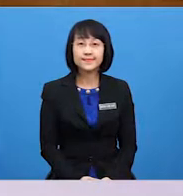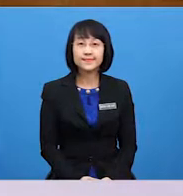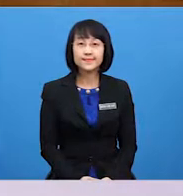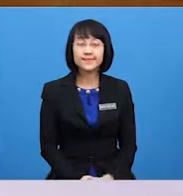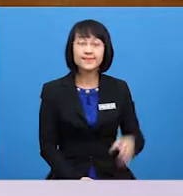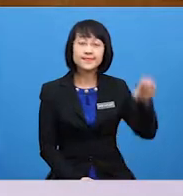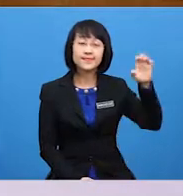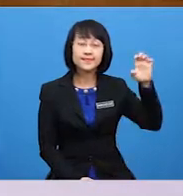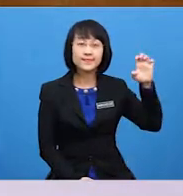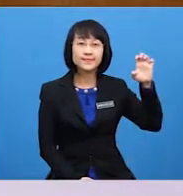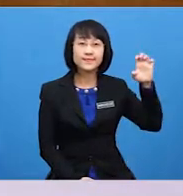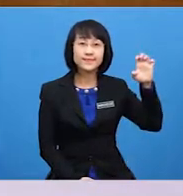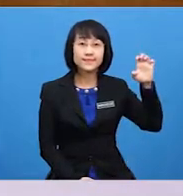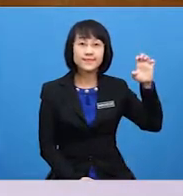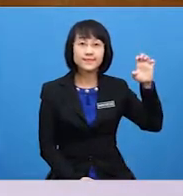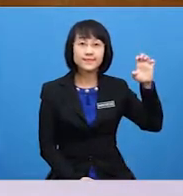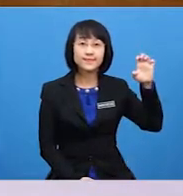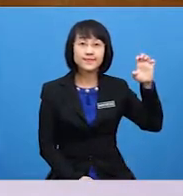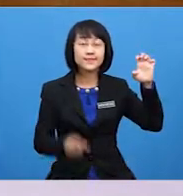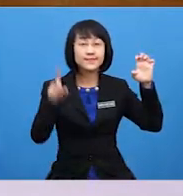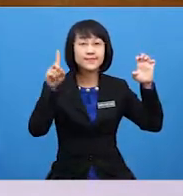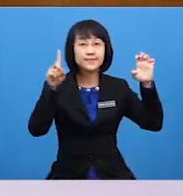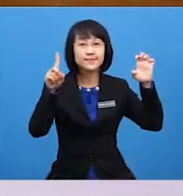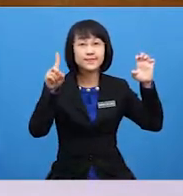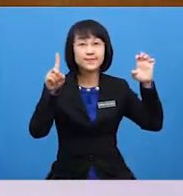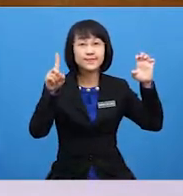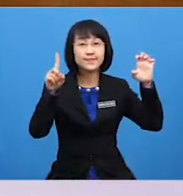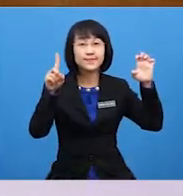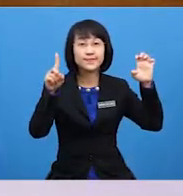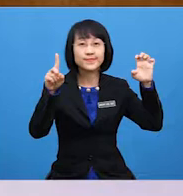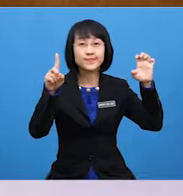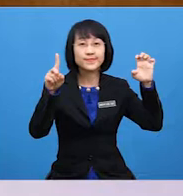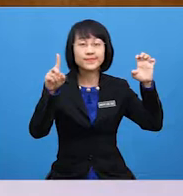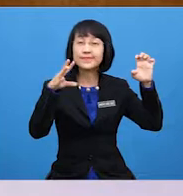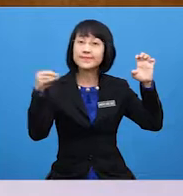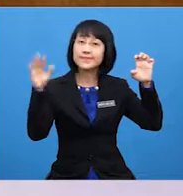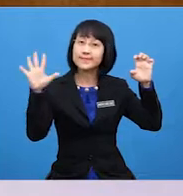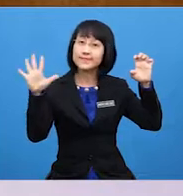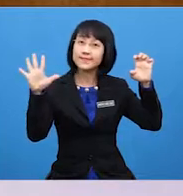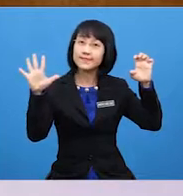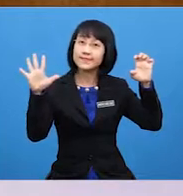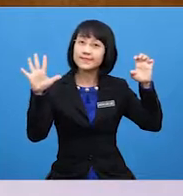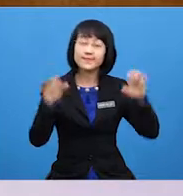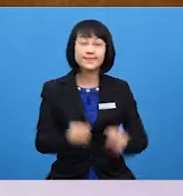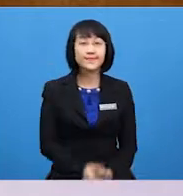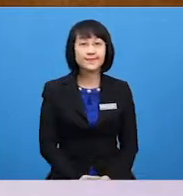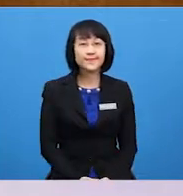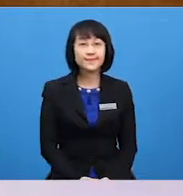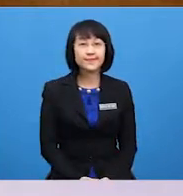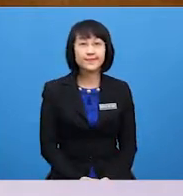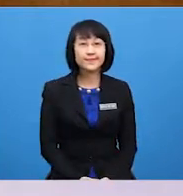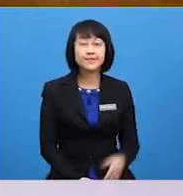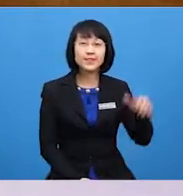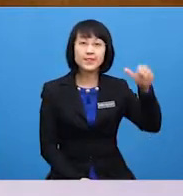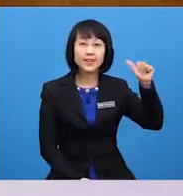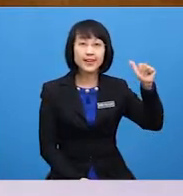letter E is 1, 2, Letter